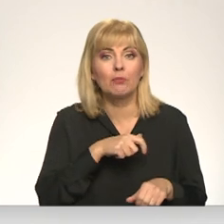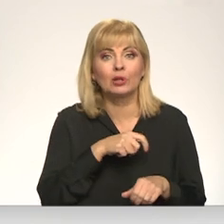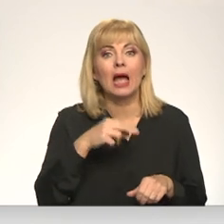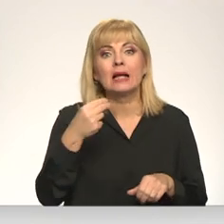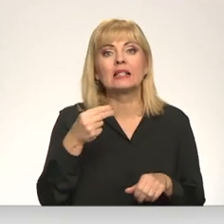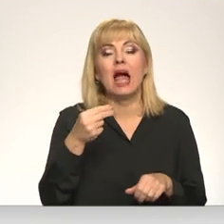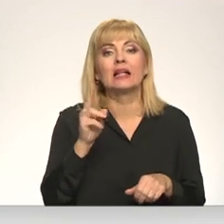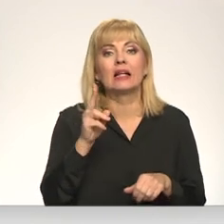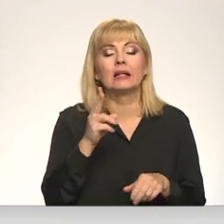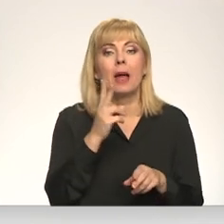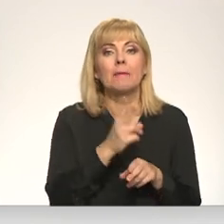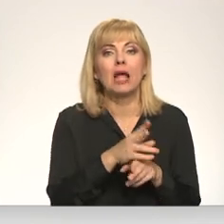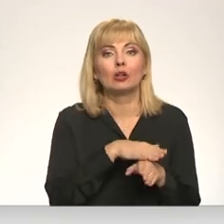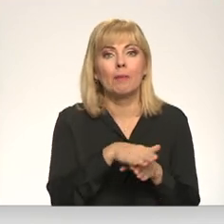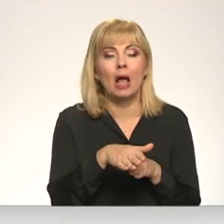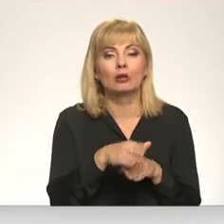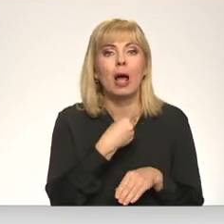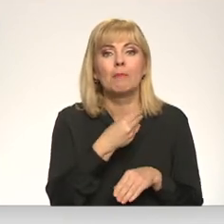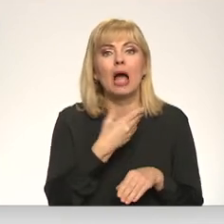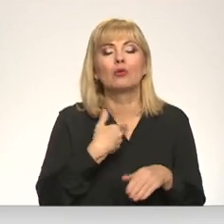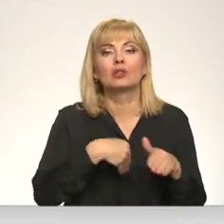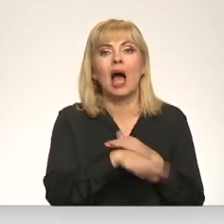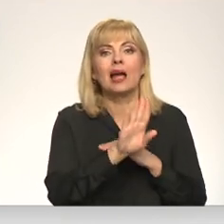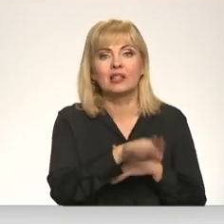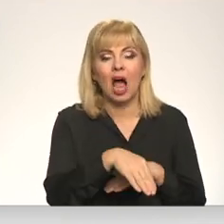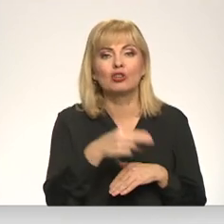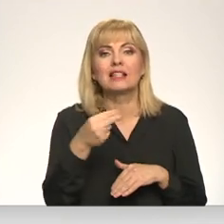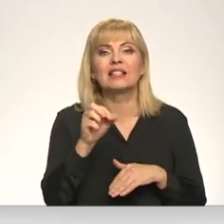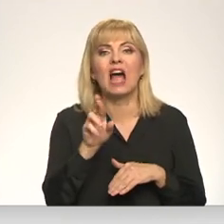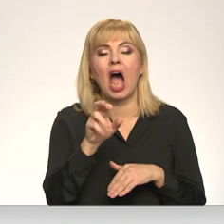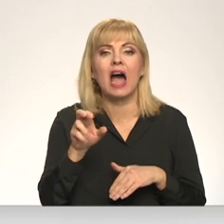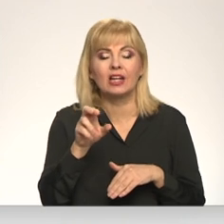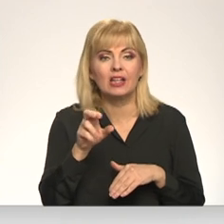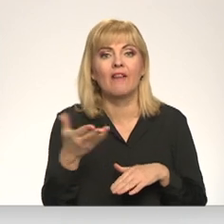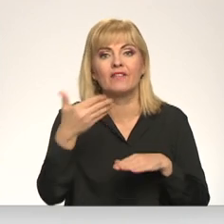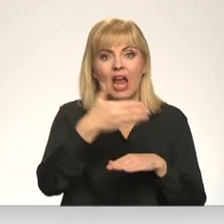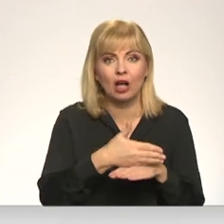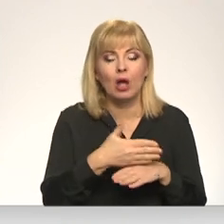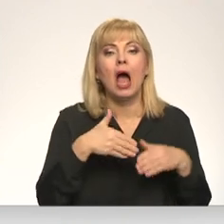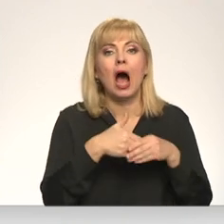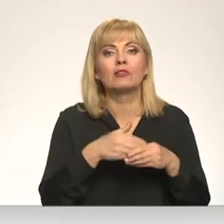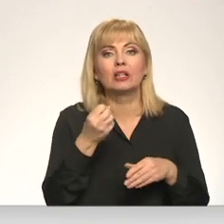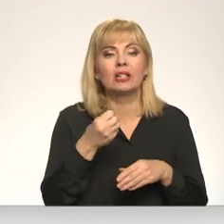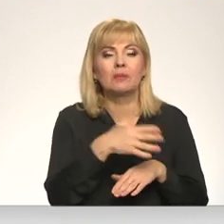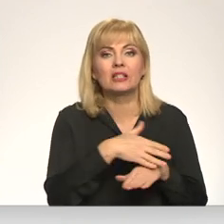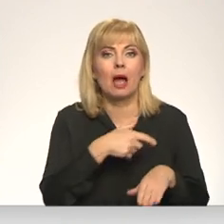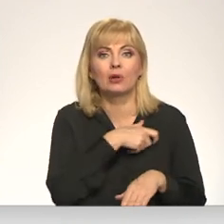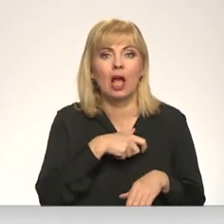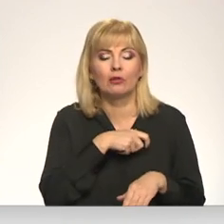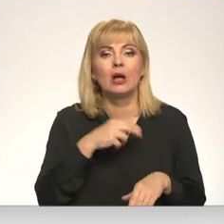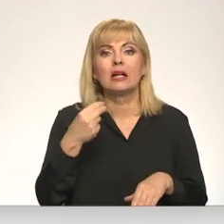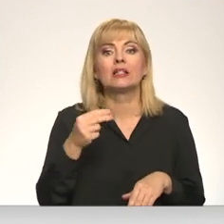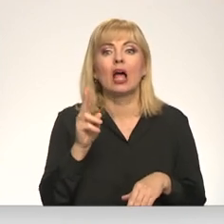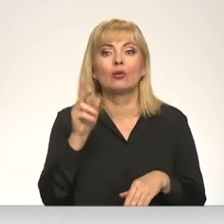Treķakai, kur pienākumus pildīs mandātu nolikušā īvara zariņu vietā. Apsveicu 13. sajumas deputāti zentu